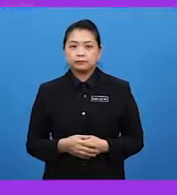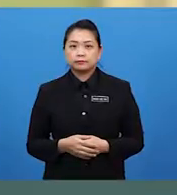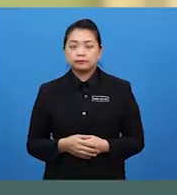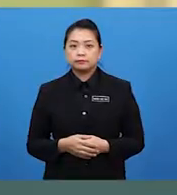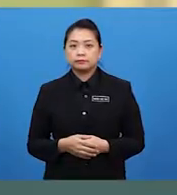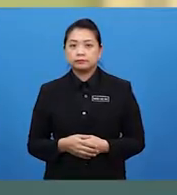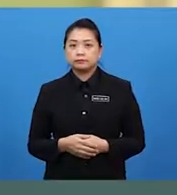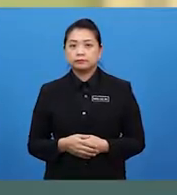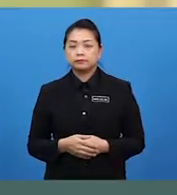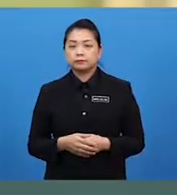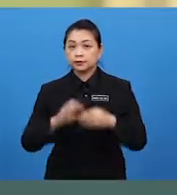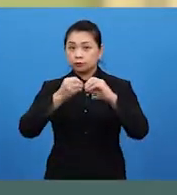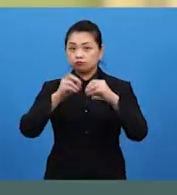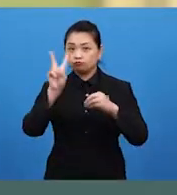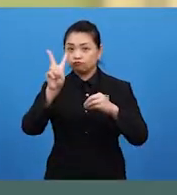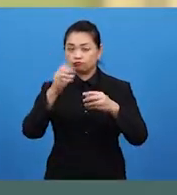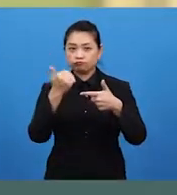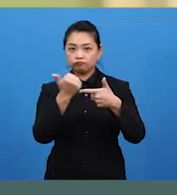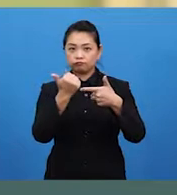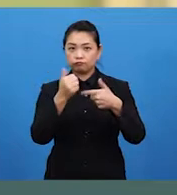Soalan 2.